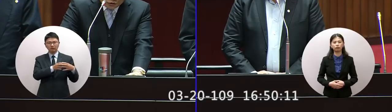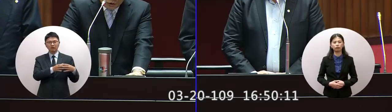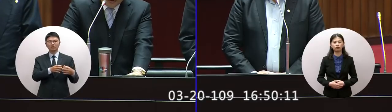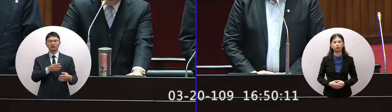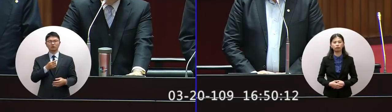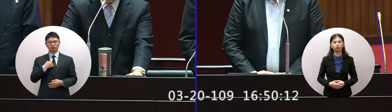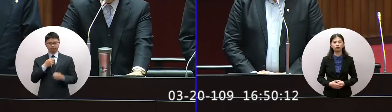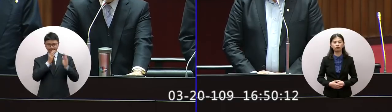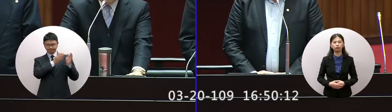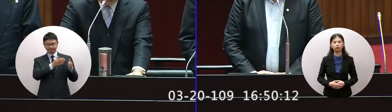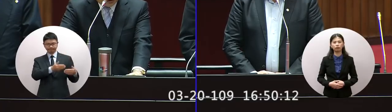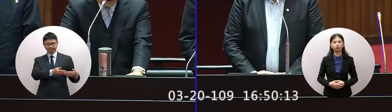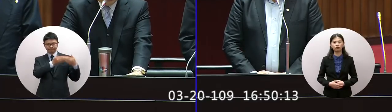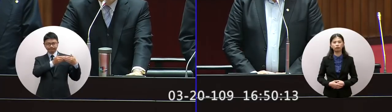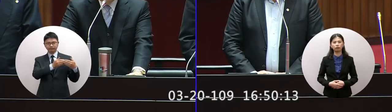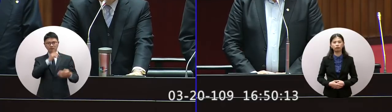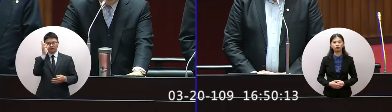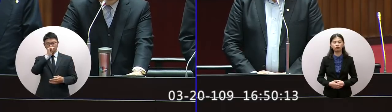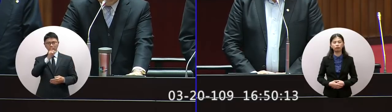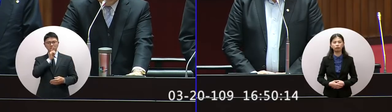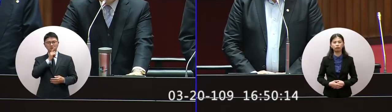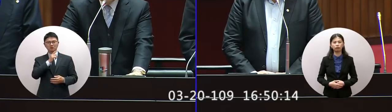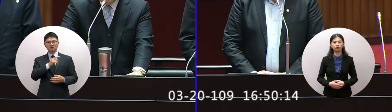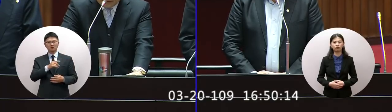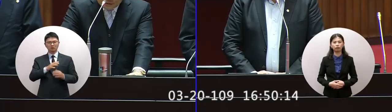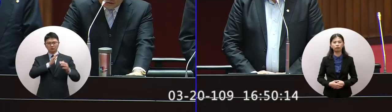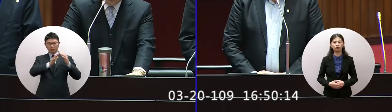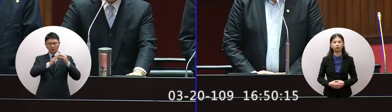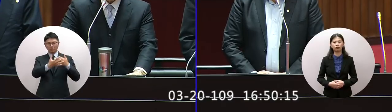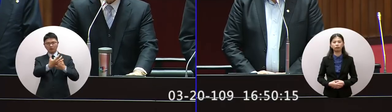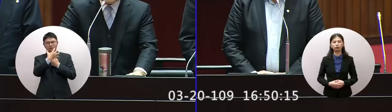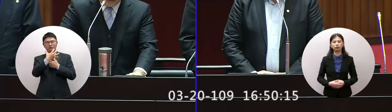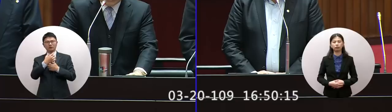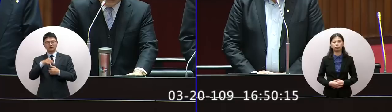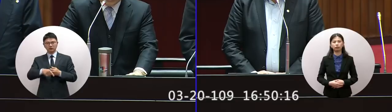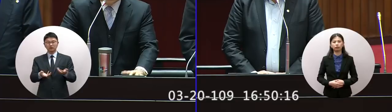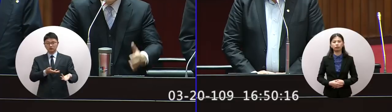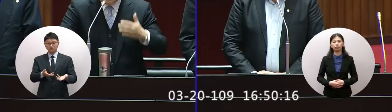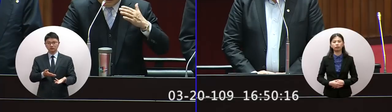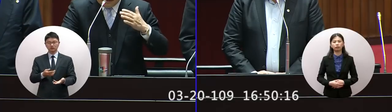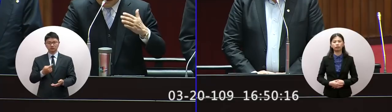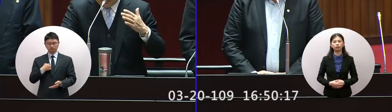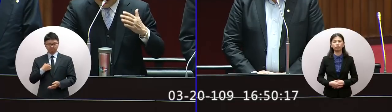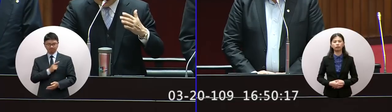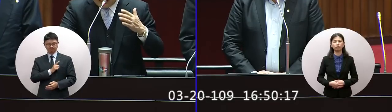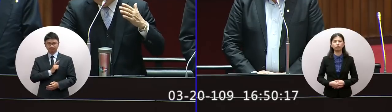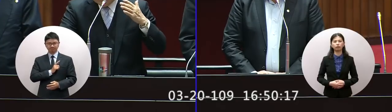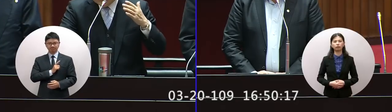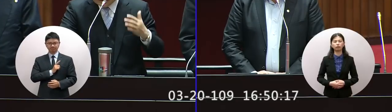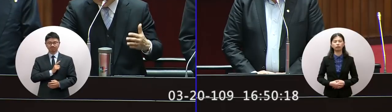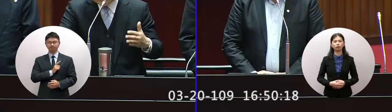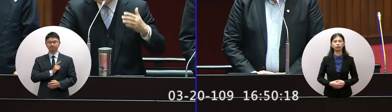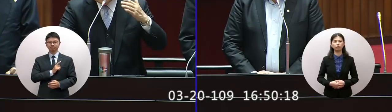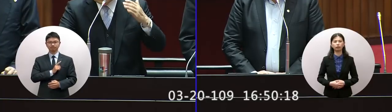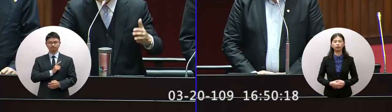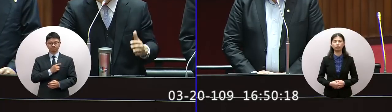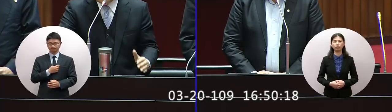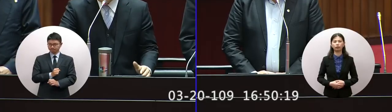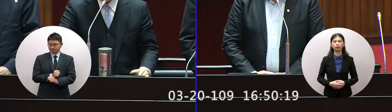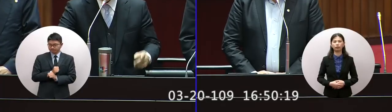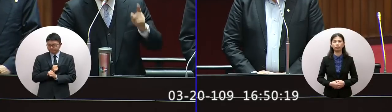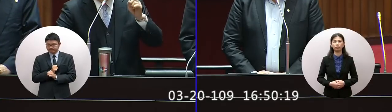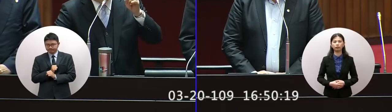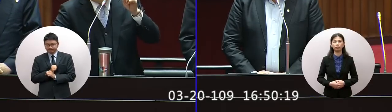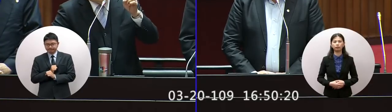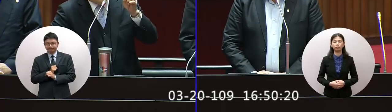對於中國不放棄武力換台戰戰非常謹慎的